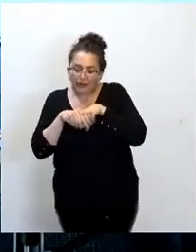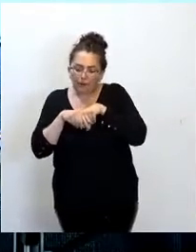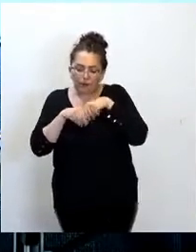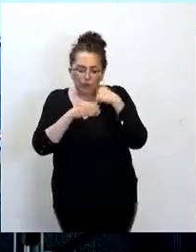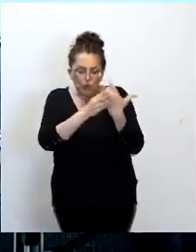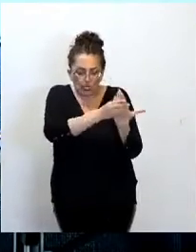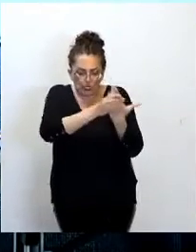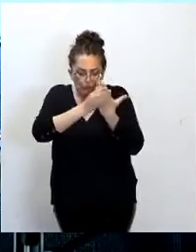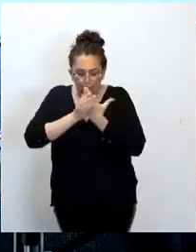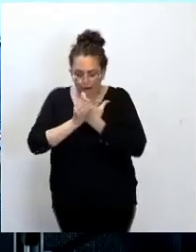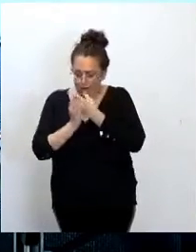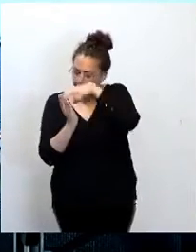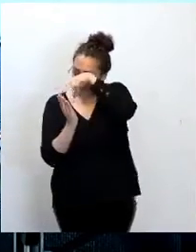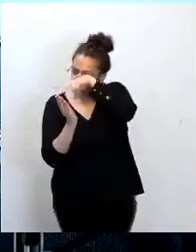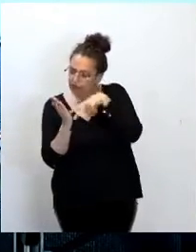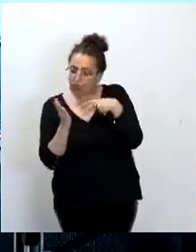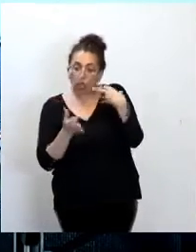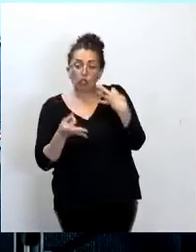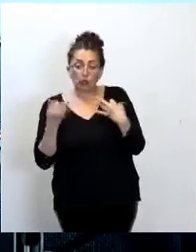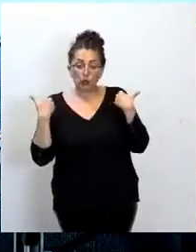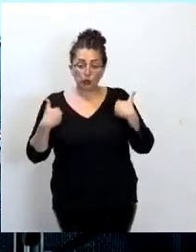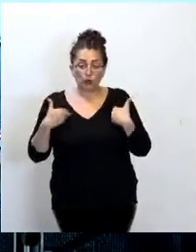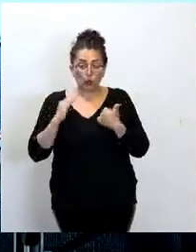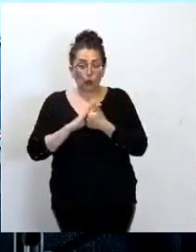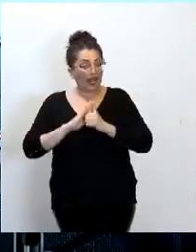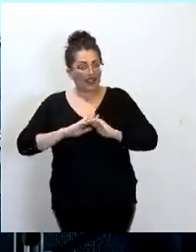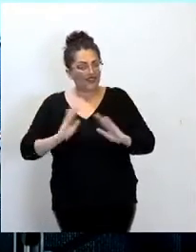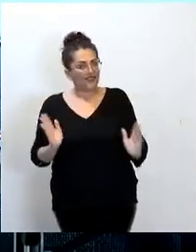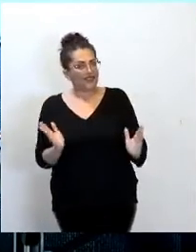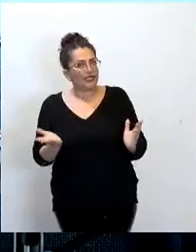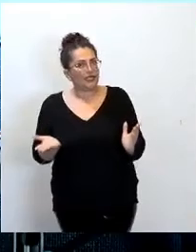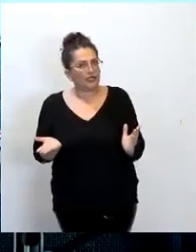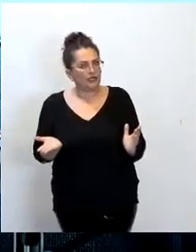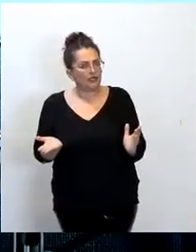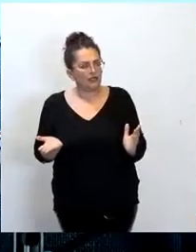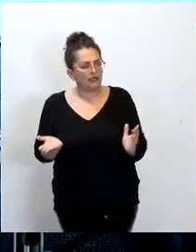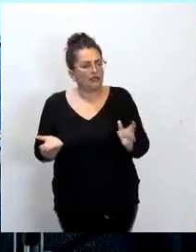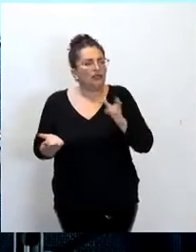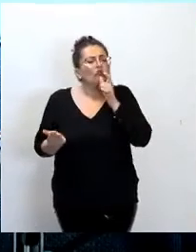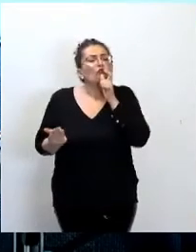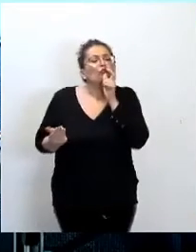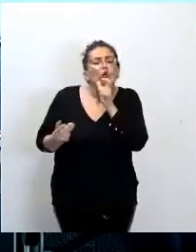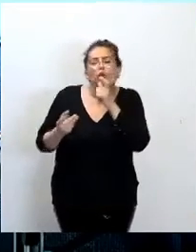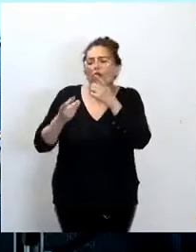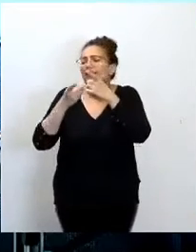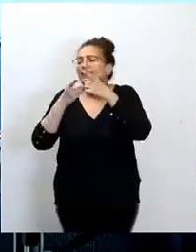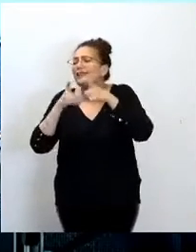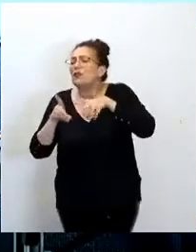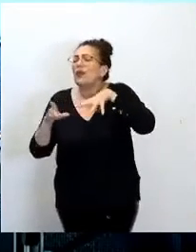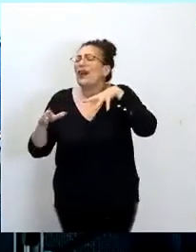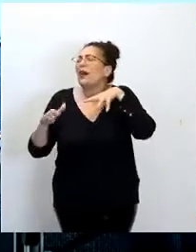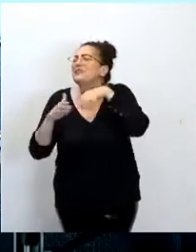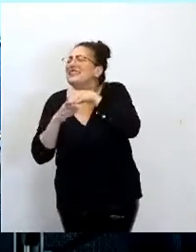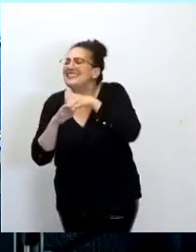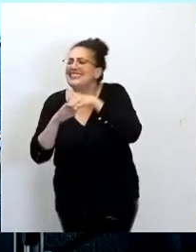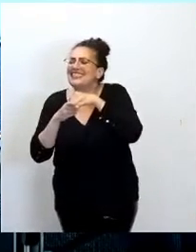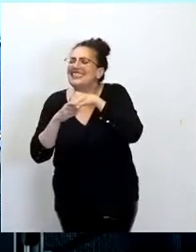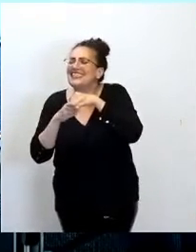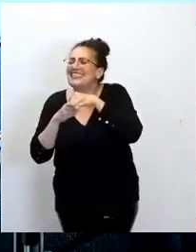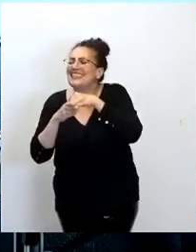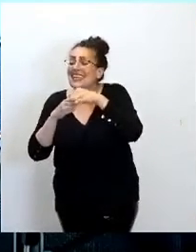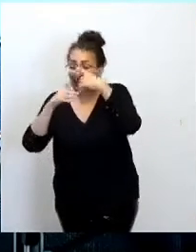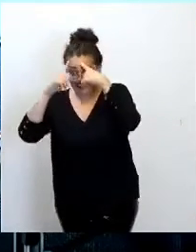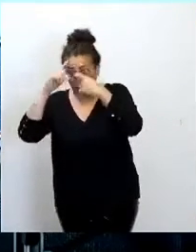avouer quand même, quand vous parlez de autant de démocratie participative et éloigner en même temps autant